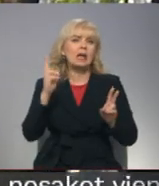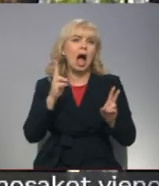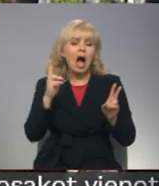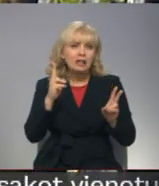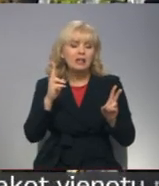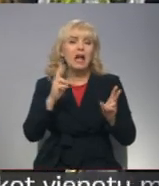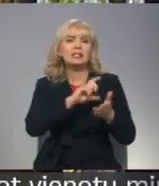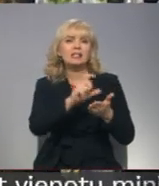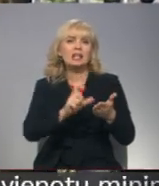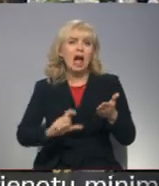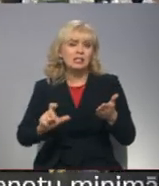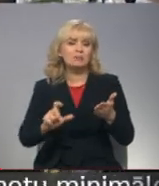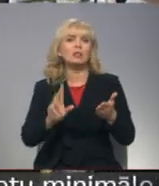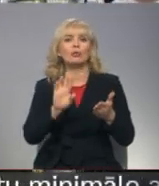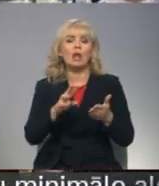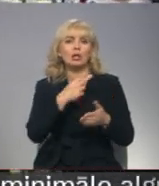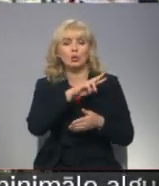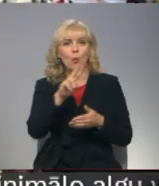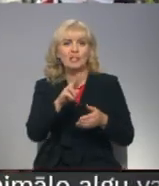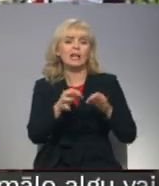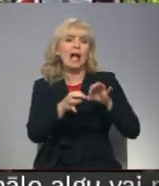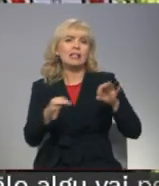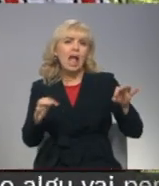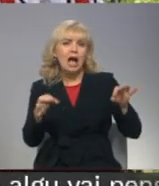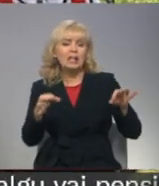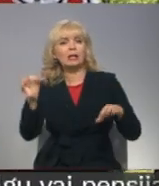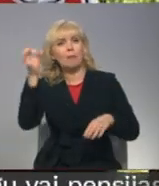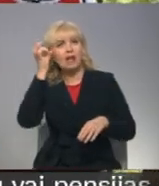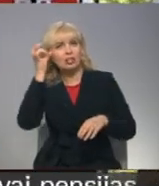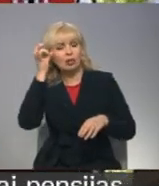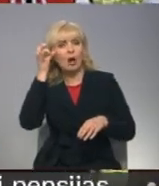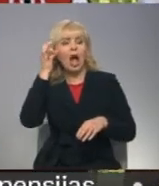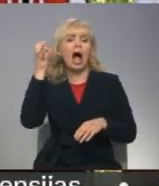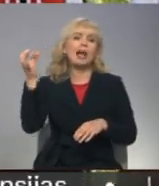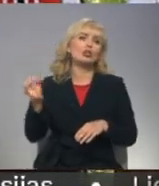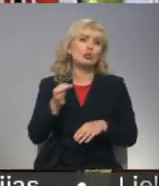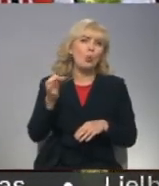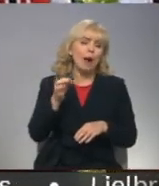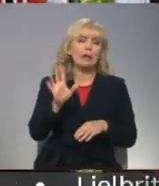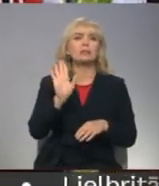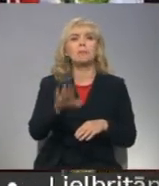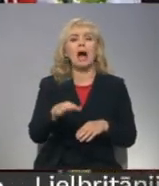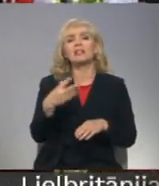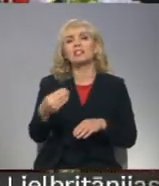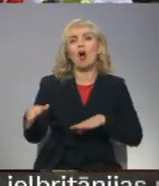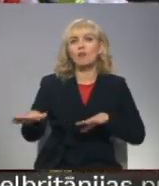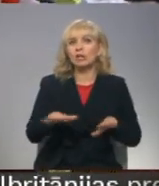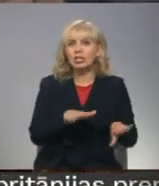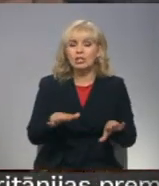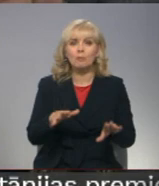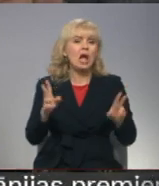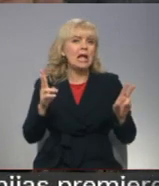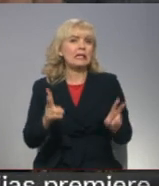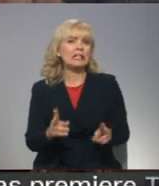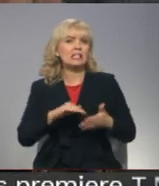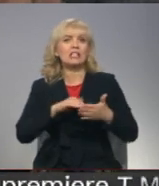Latvijas neatkarības cīņu lapuses, liekot katram aizdomāties par savu atbildību un rīcību kritiskās situācijās.